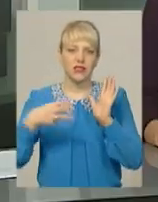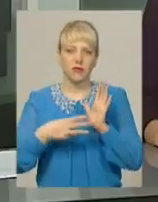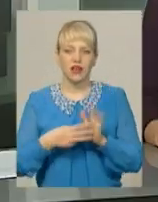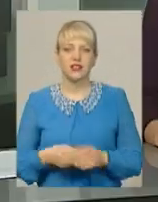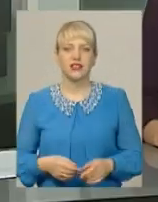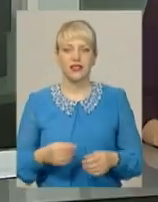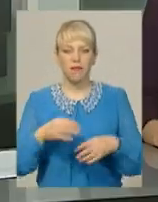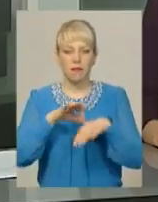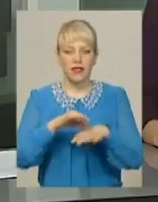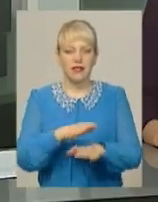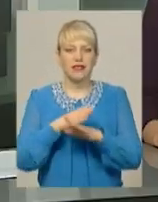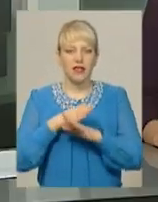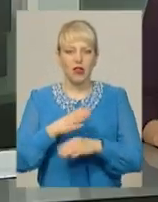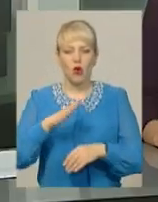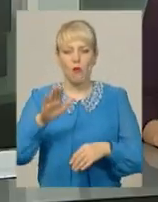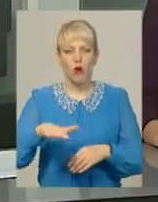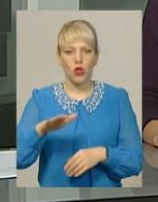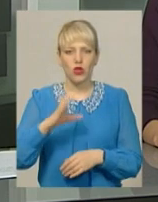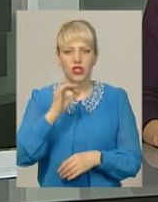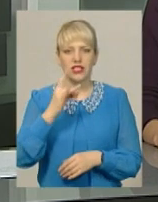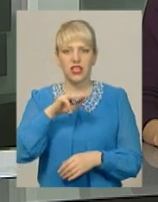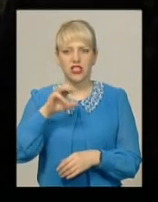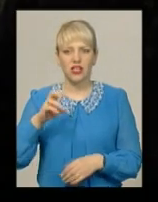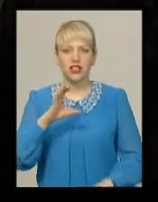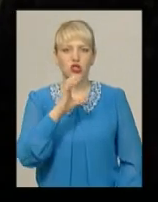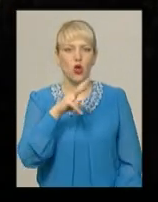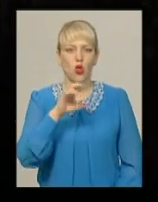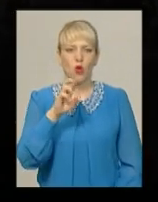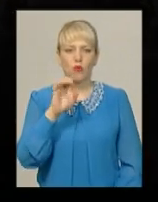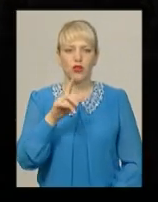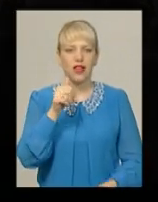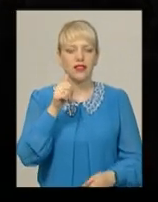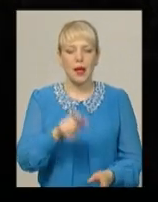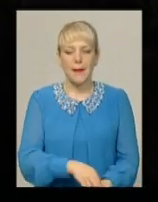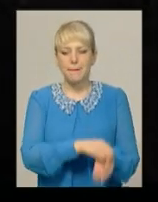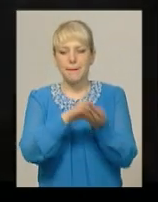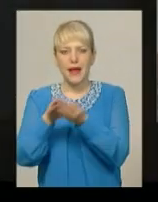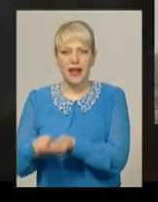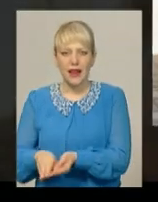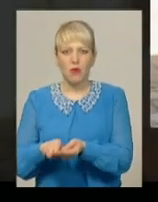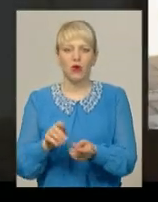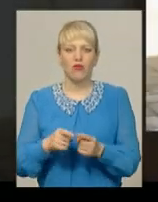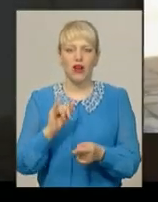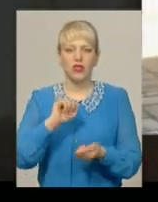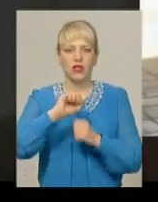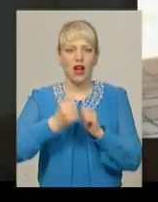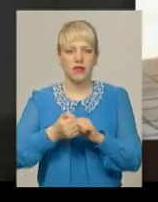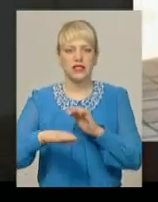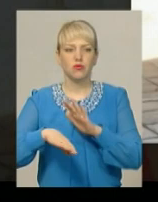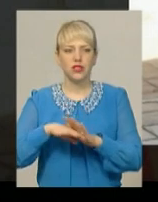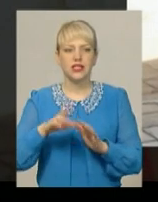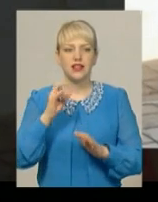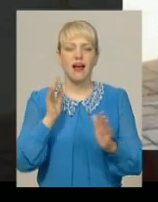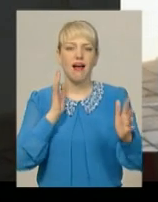Тіло молодшого сержанта 80-ї бригади Едуарда Слободяна перепоховують завтра, 14 квітня, у Кам'янці-Подільському на